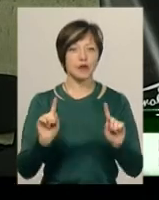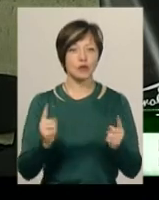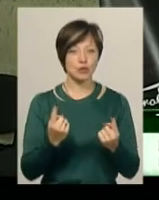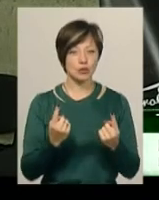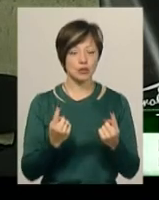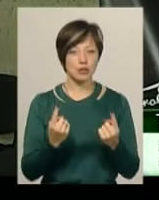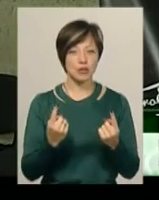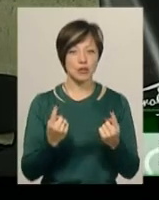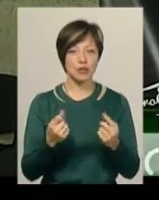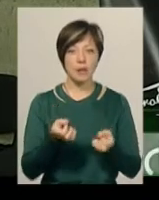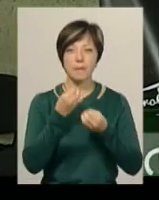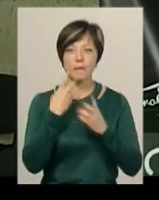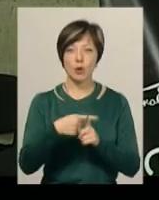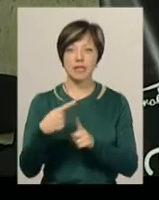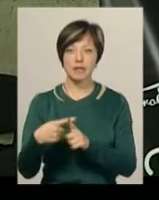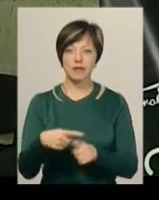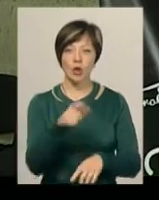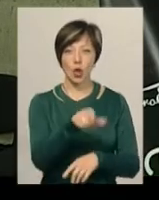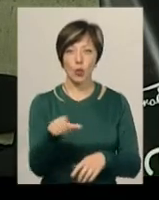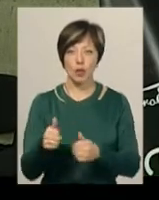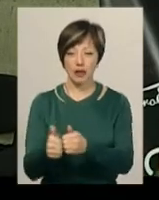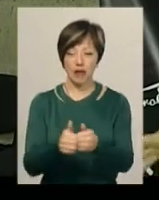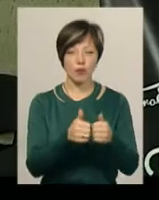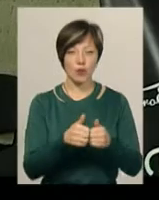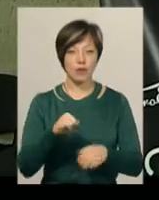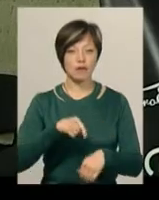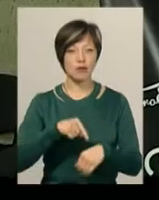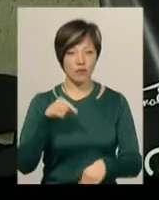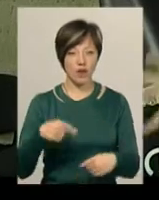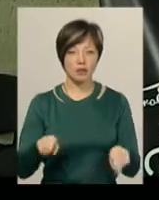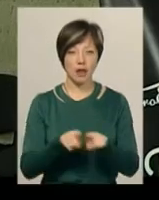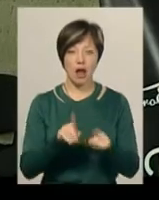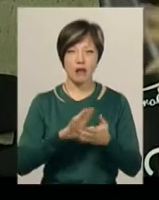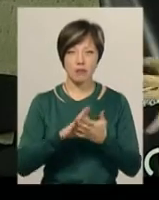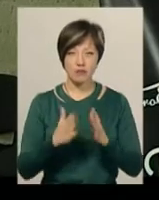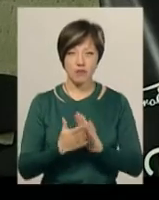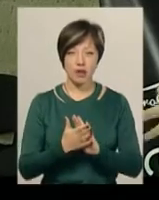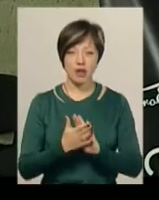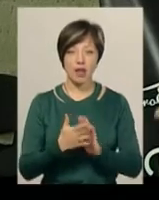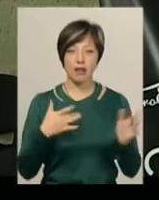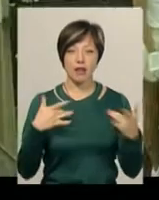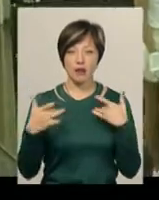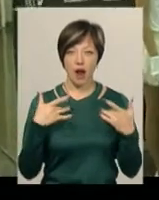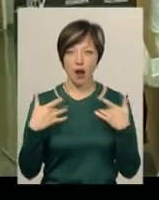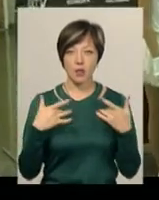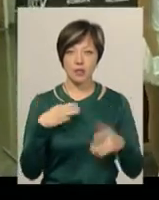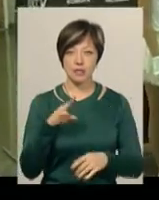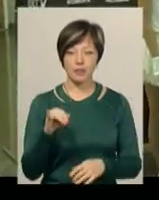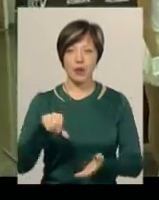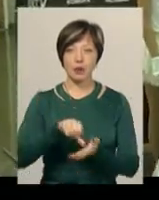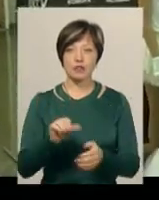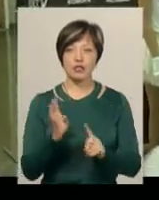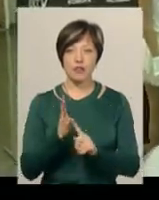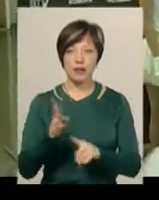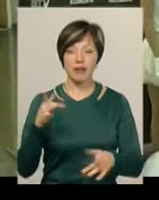Дуже такі позитивні люди навкруги. І відчувається така атмосфера театральності. Участь у четвертому